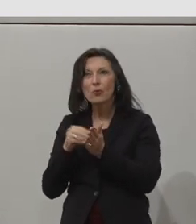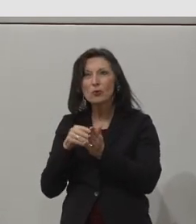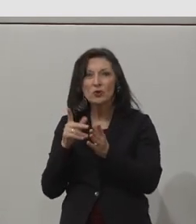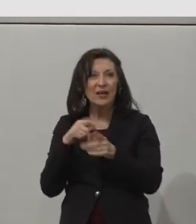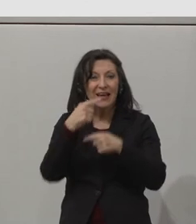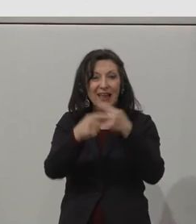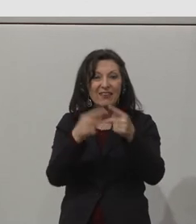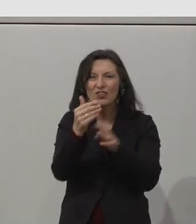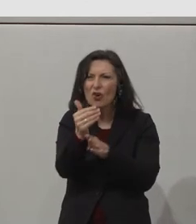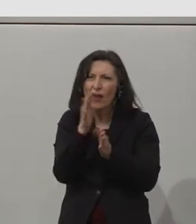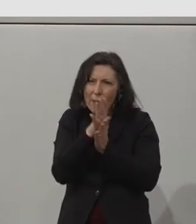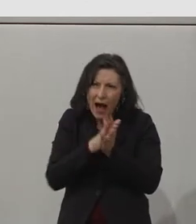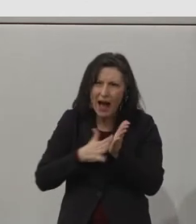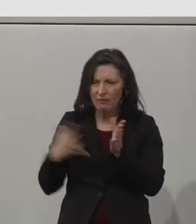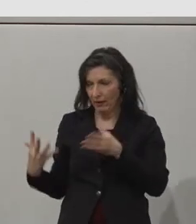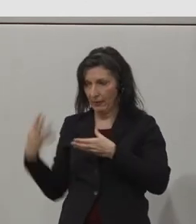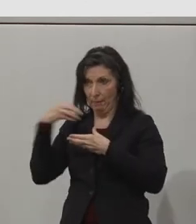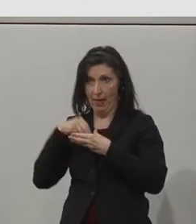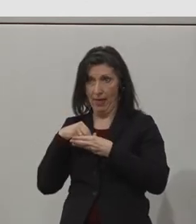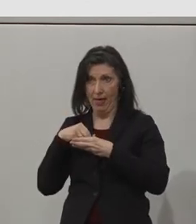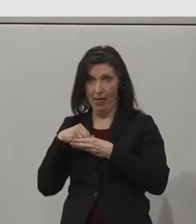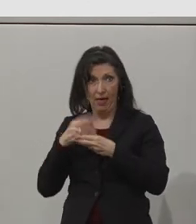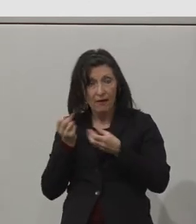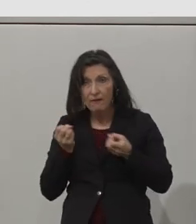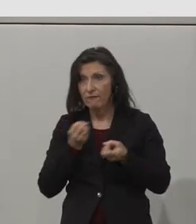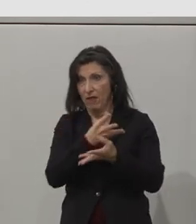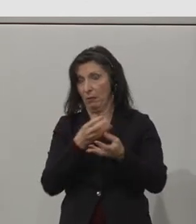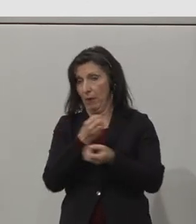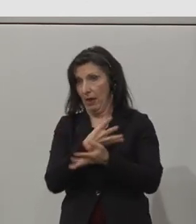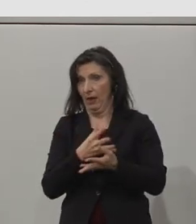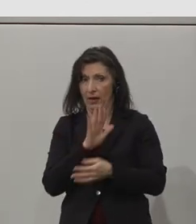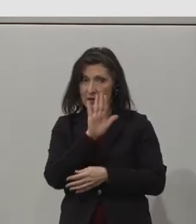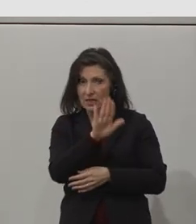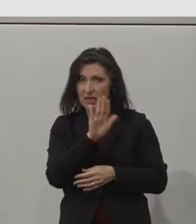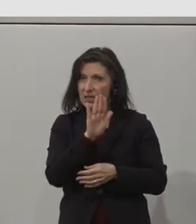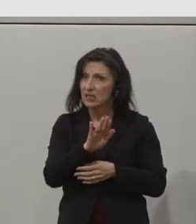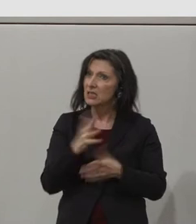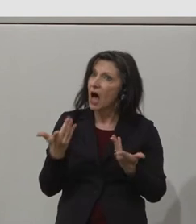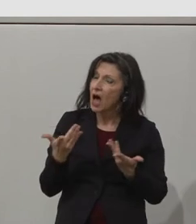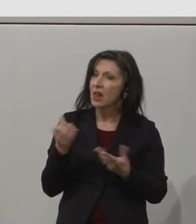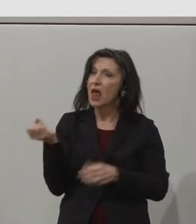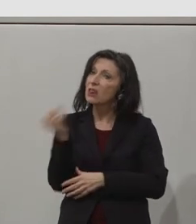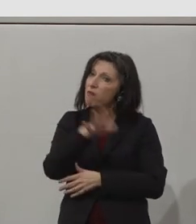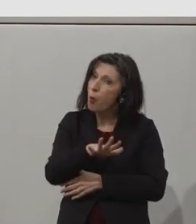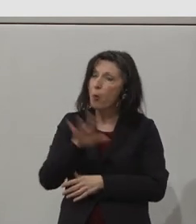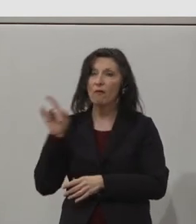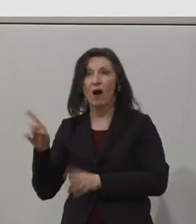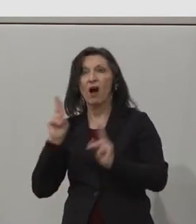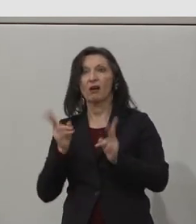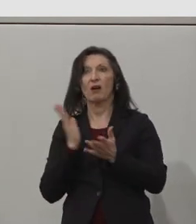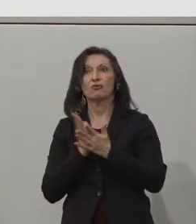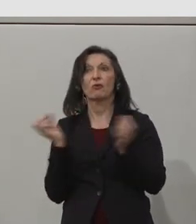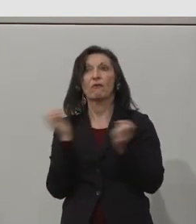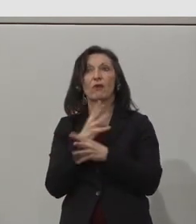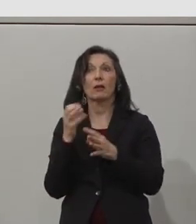prototypes, on designs. All of these things together result in a more inclusive process to the